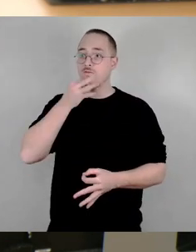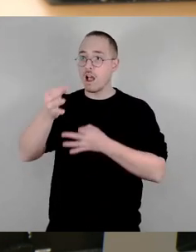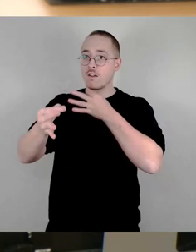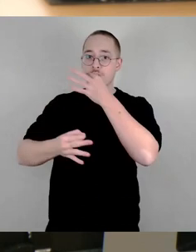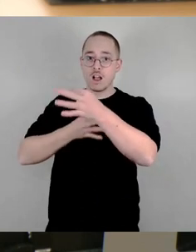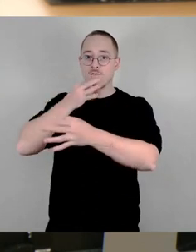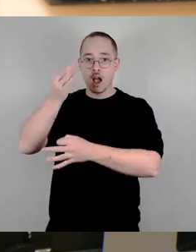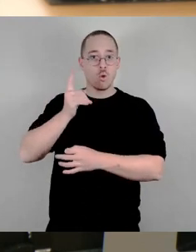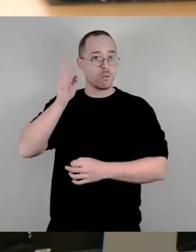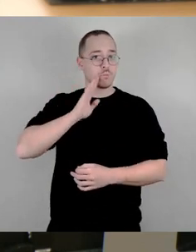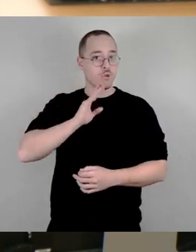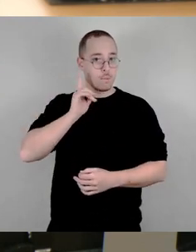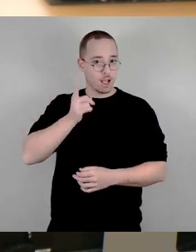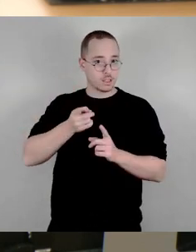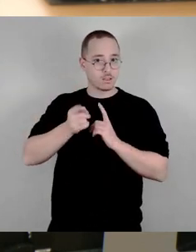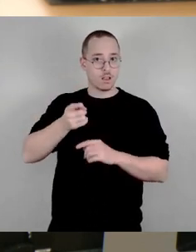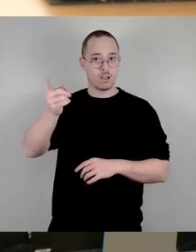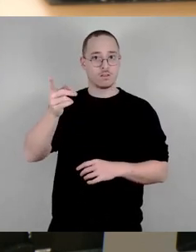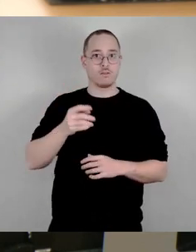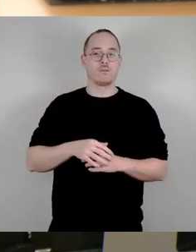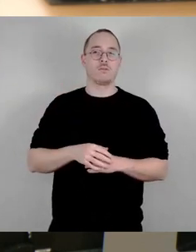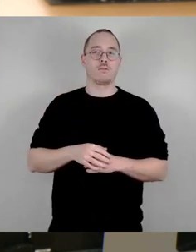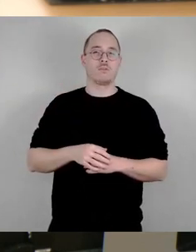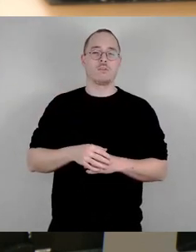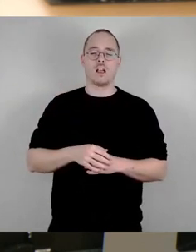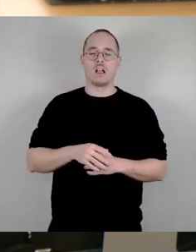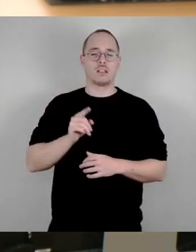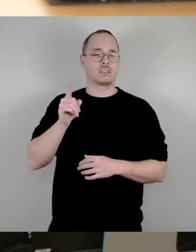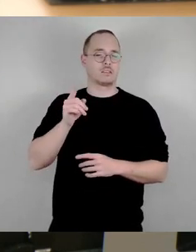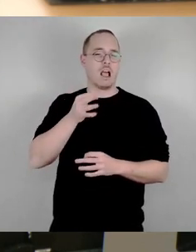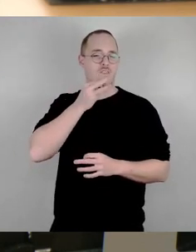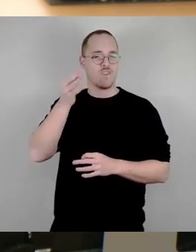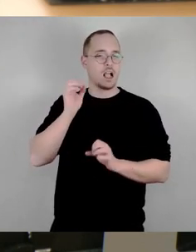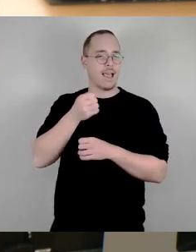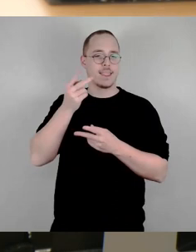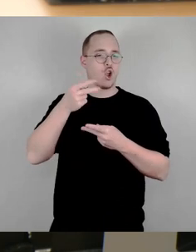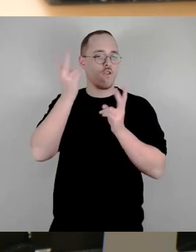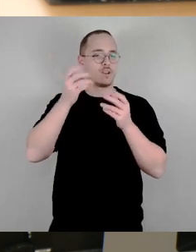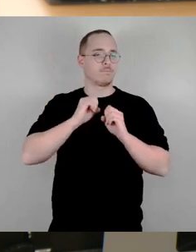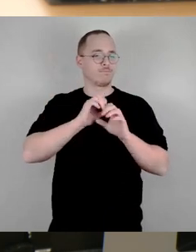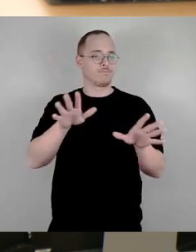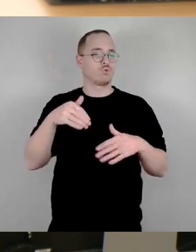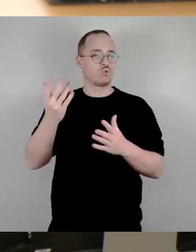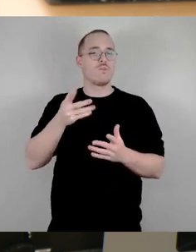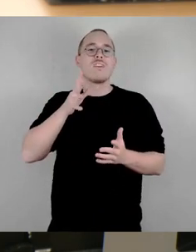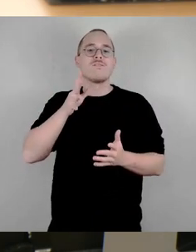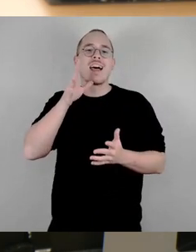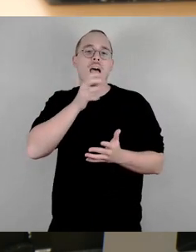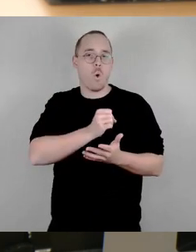Antworten auf diese Anfragen die Vertraulichkeit angeordnet hat. Erst auf unsere Intervention ist die